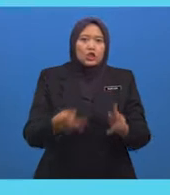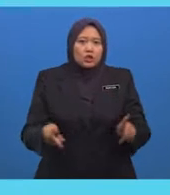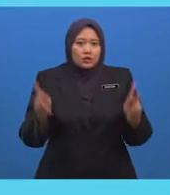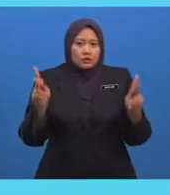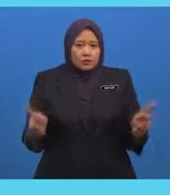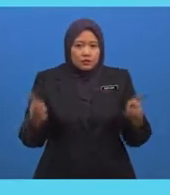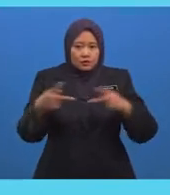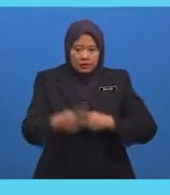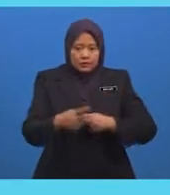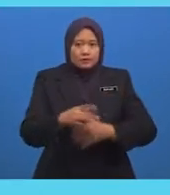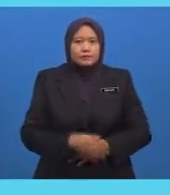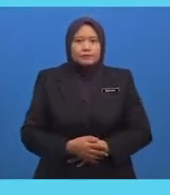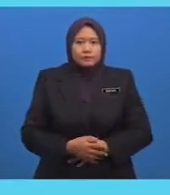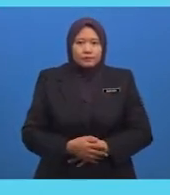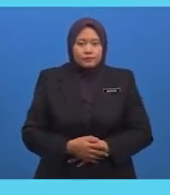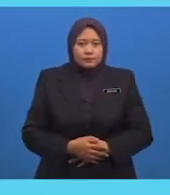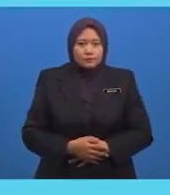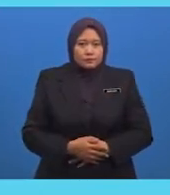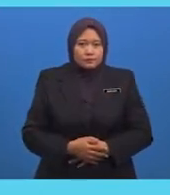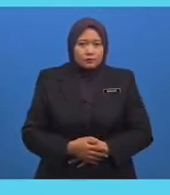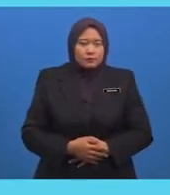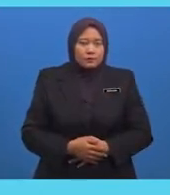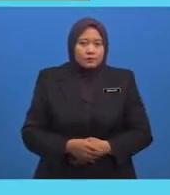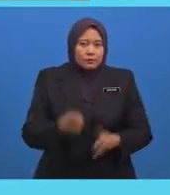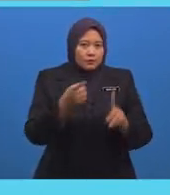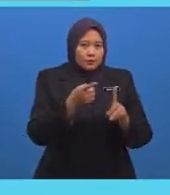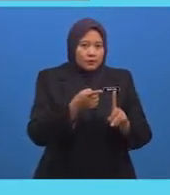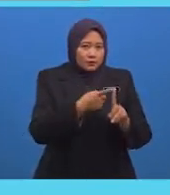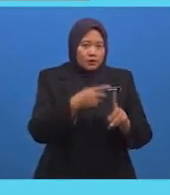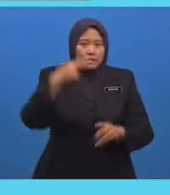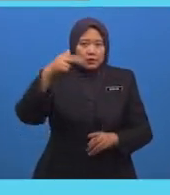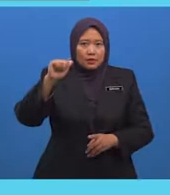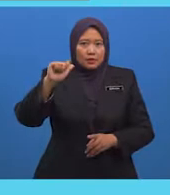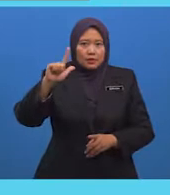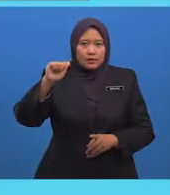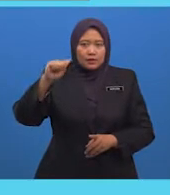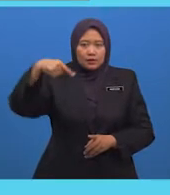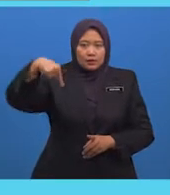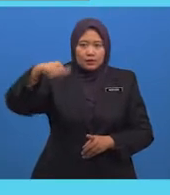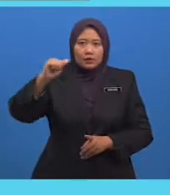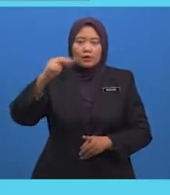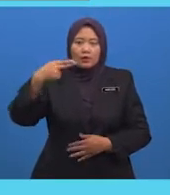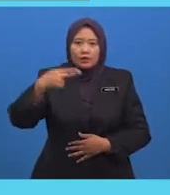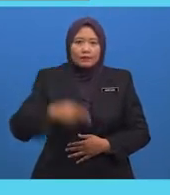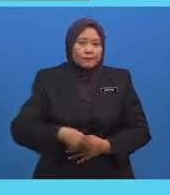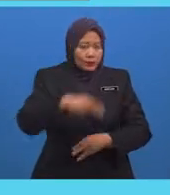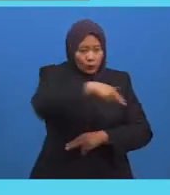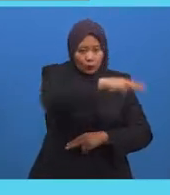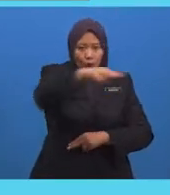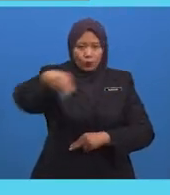Halakah Ialah lingkaran Iaitu proses belajar Dan mengajar